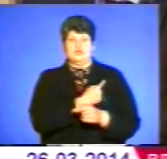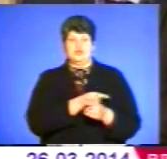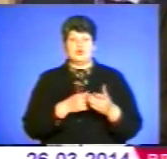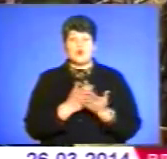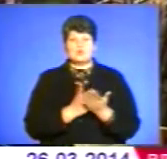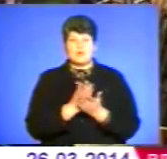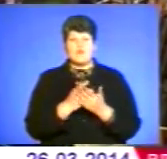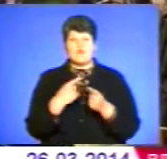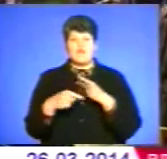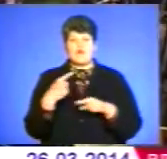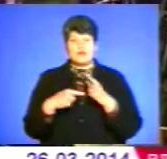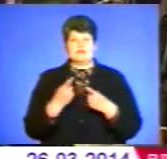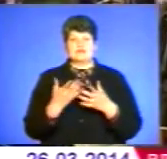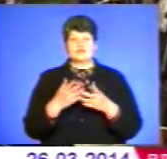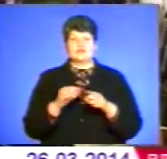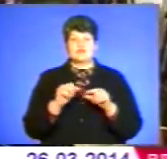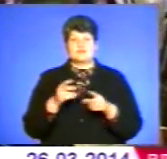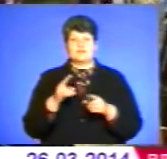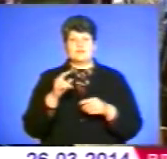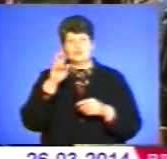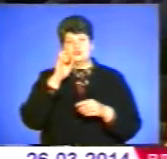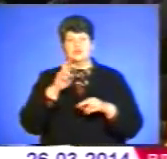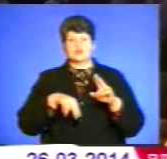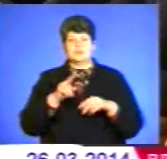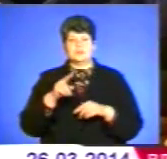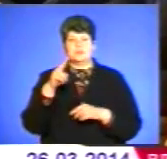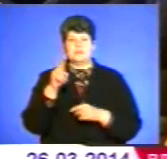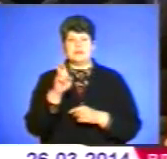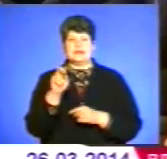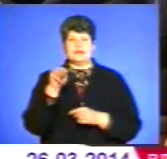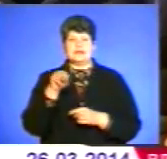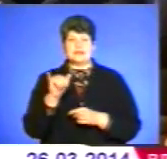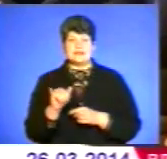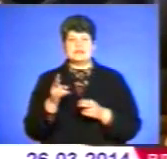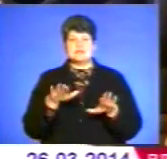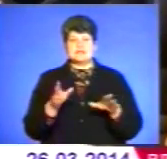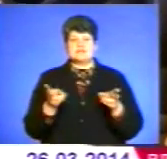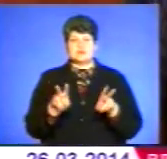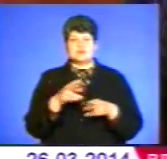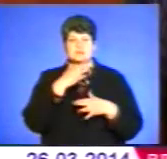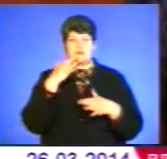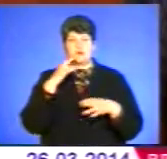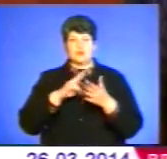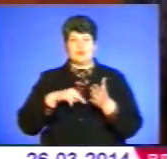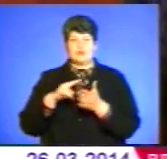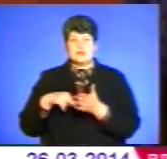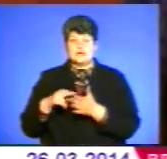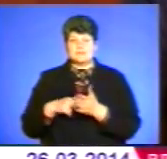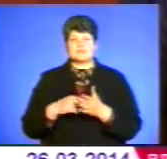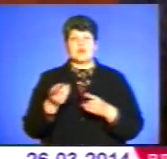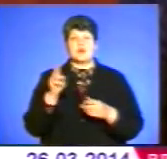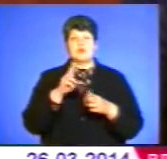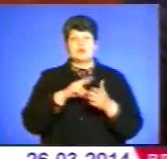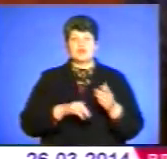Також повернуть функції Держбудконтролю, реєстрації, функції БТІ. На місці залишатиметься ряд податків. Податок з доходів фізичних сіп буде